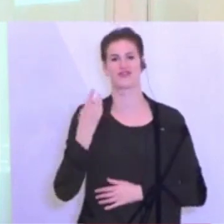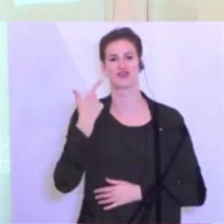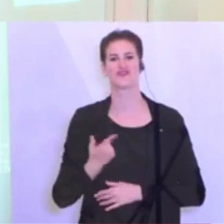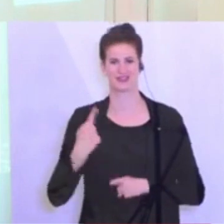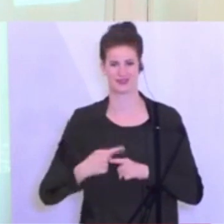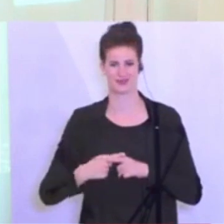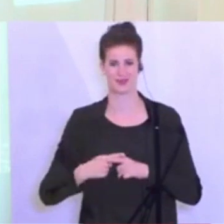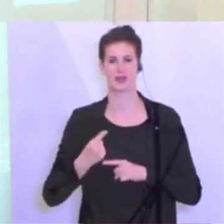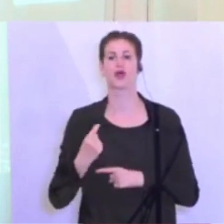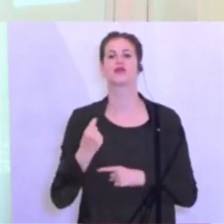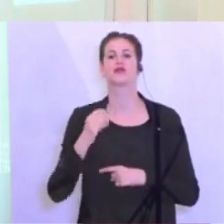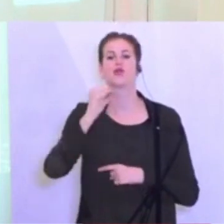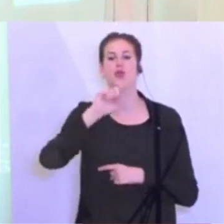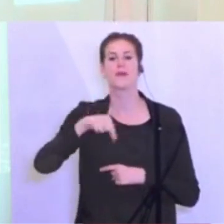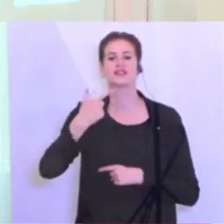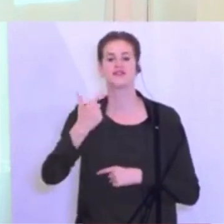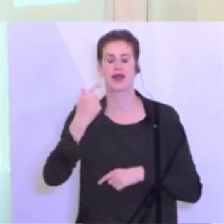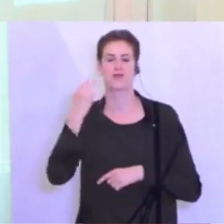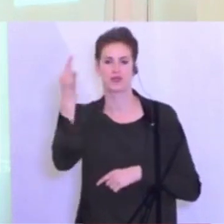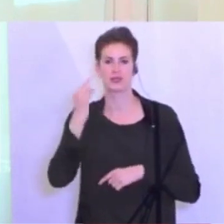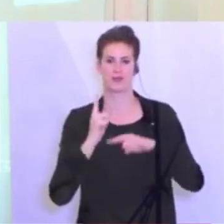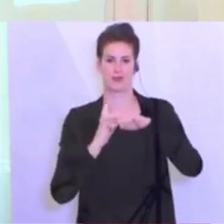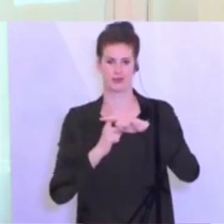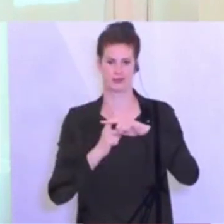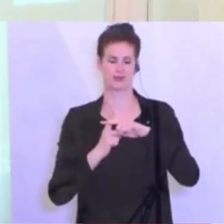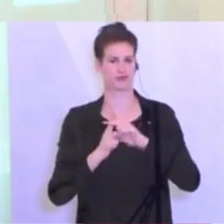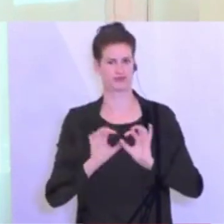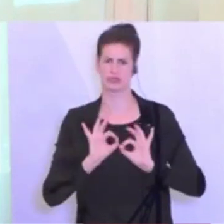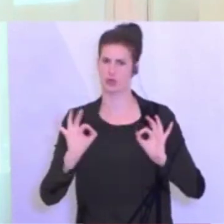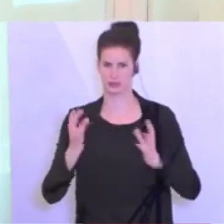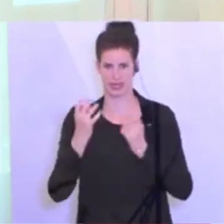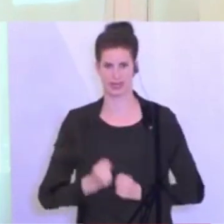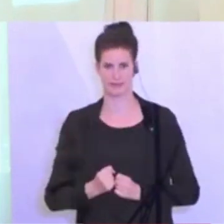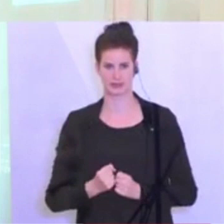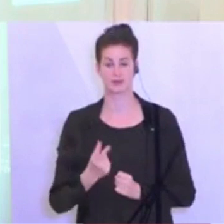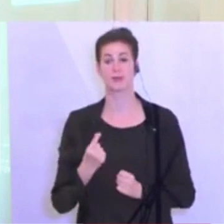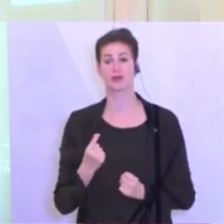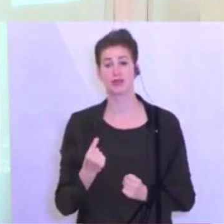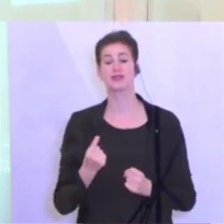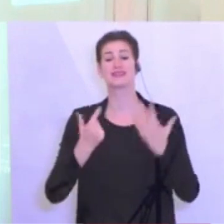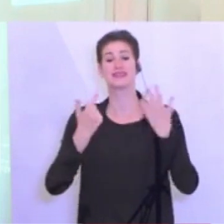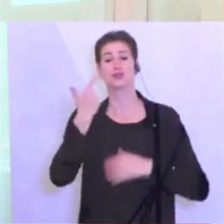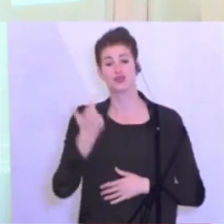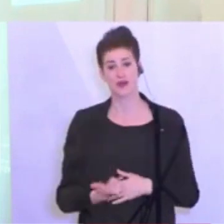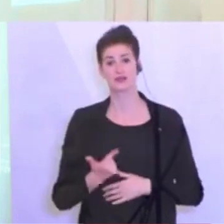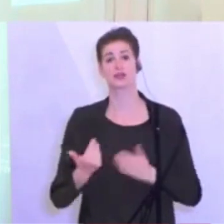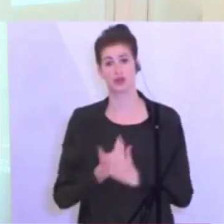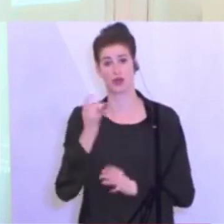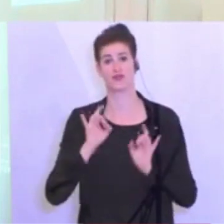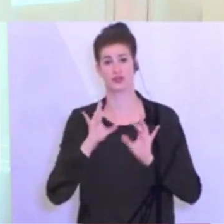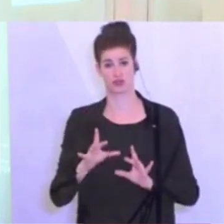,2% und dass wir heute neben diesen 27 Neuinfektionsfällen